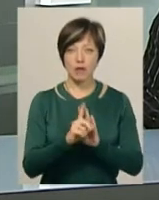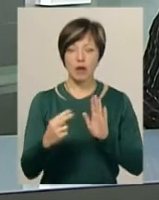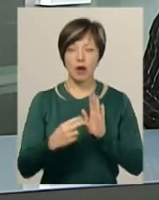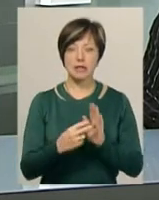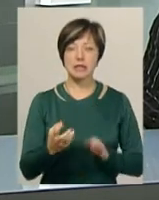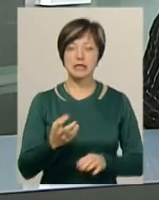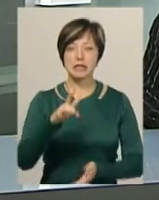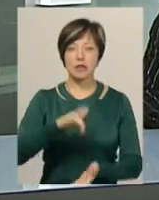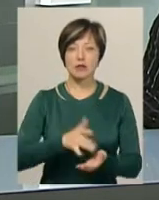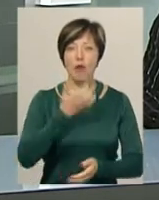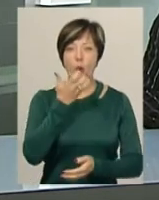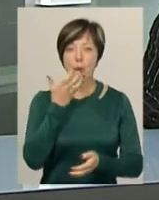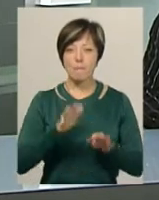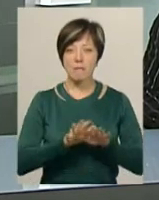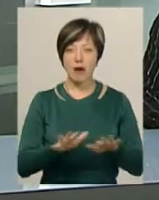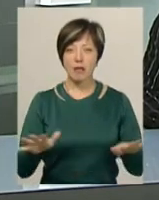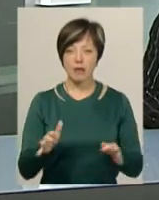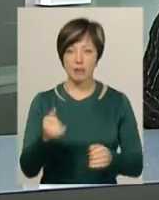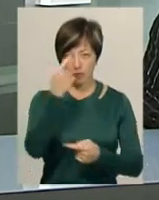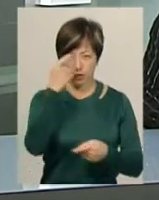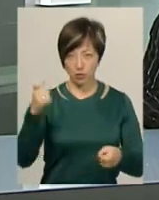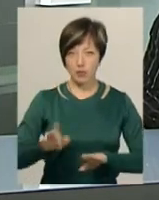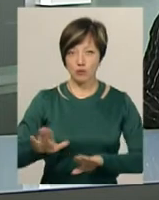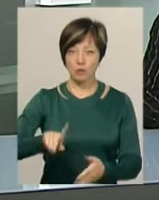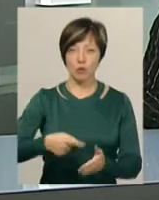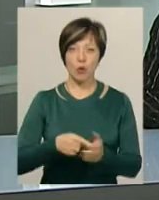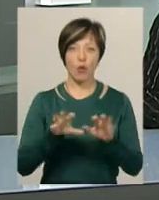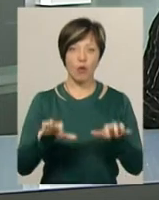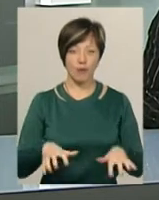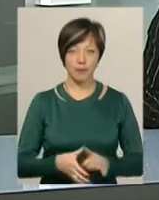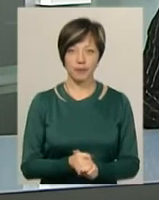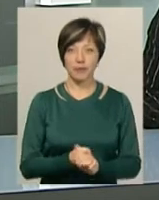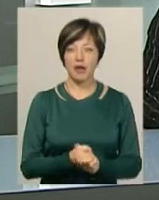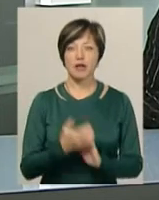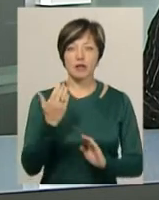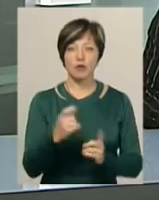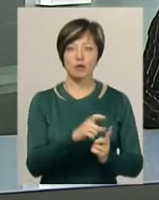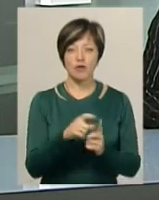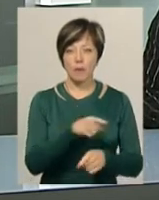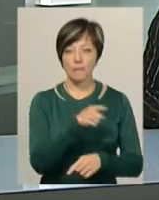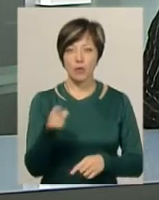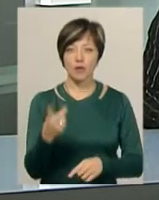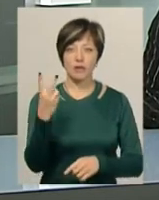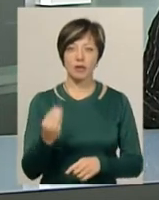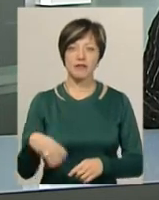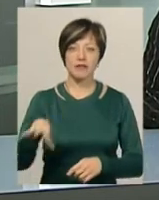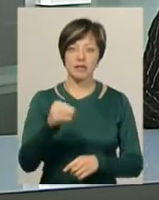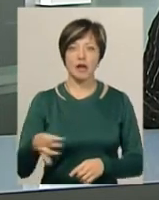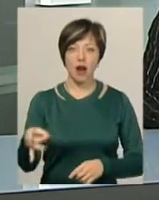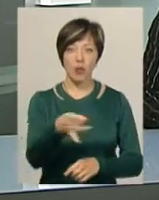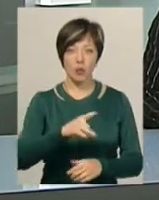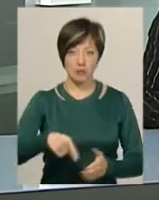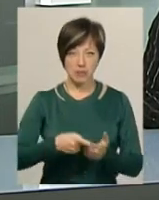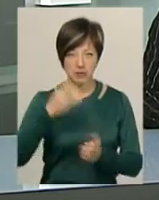централізоване опалення. Про це повідомив заступник міського голови Анатолій Нестерук. За його словами, протягом двох днів усі мікрорайони